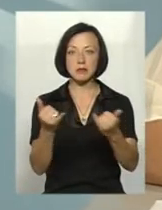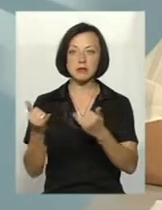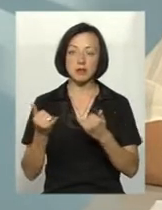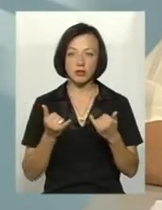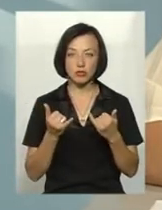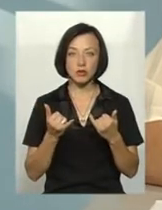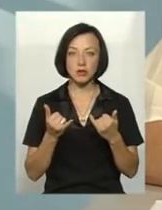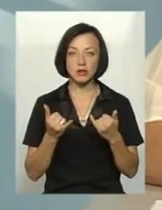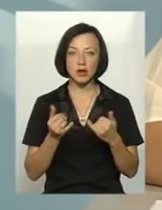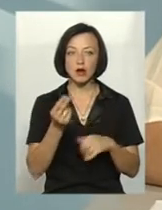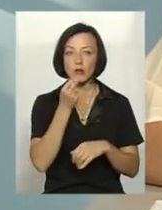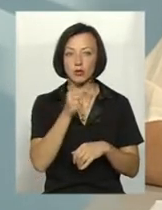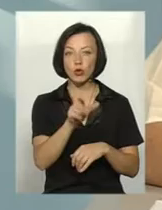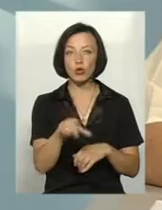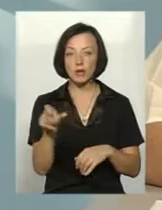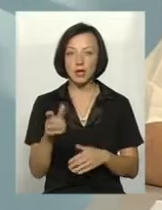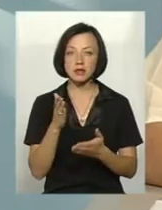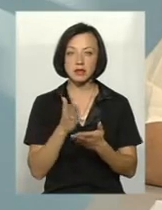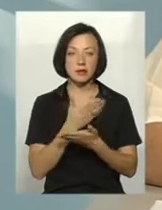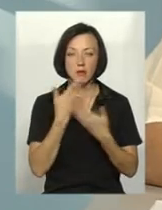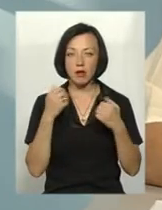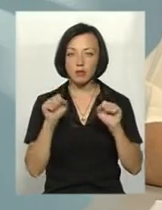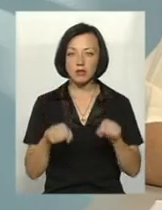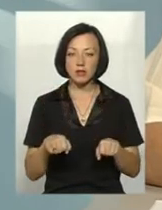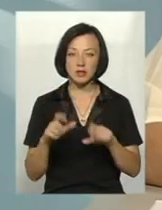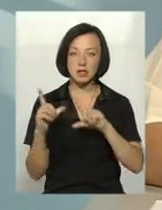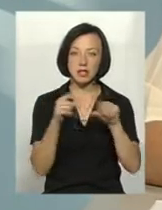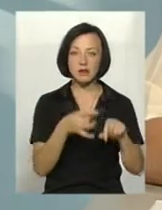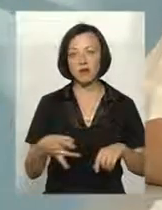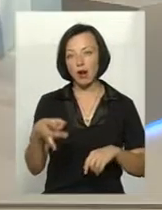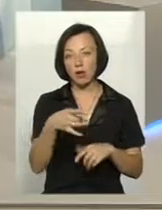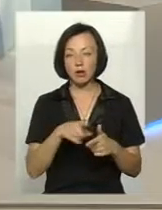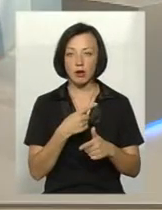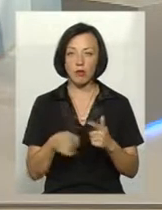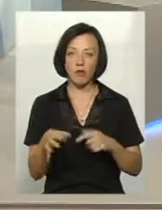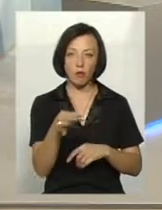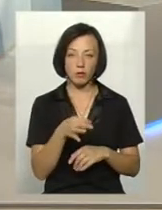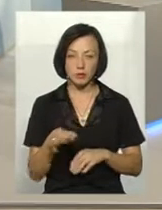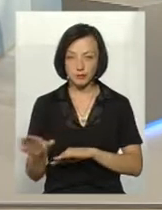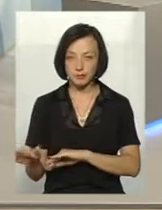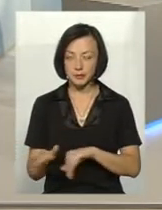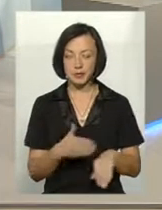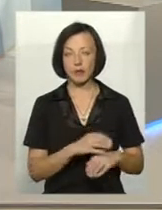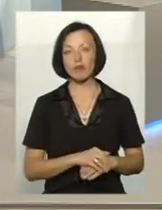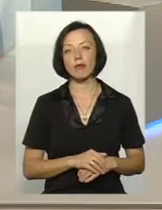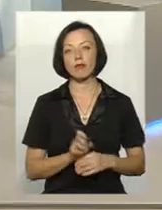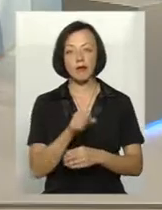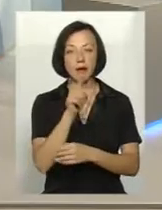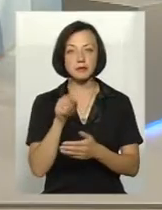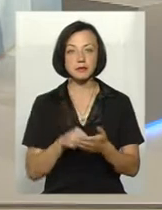продуктами людей, які знаходяться, не мають можливості їздити в район чи в область. Якщо поглянути на